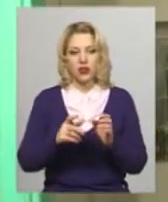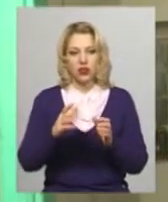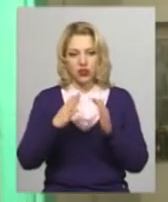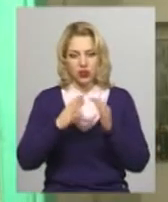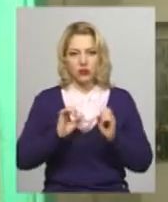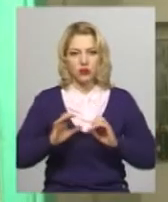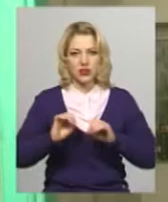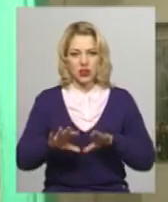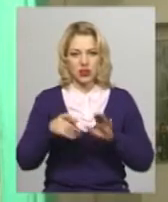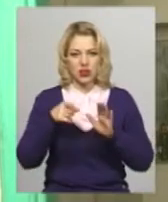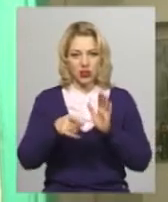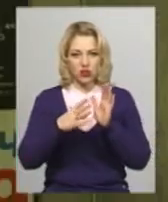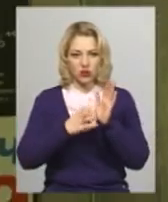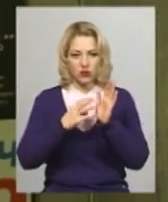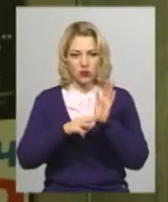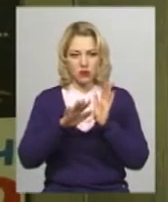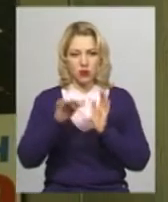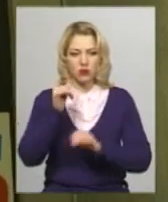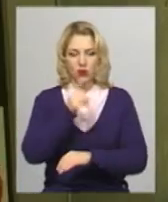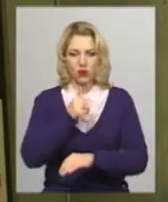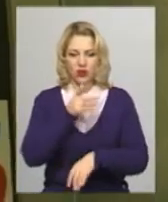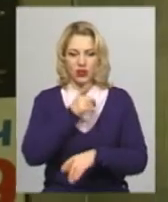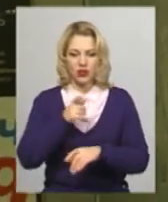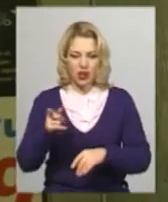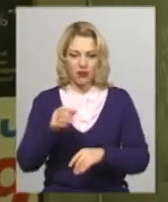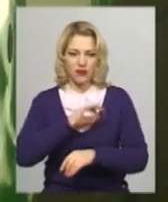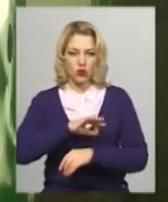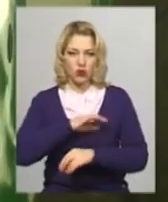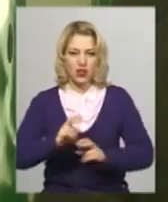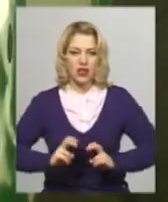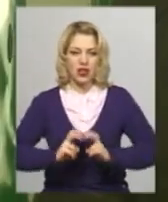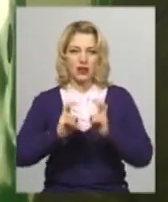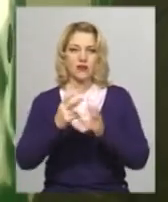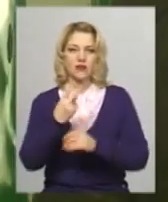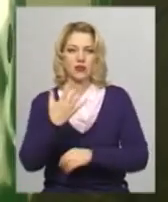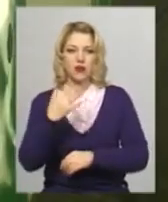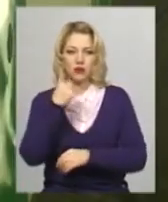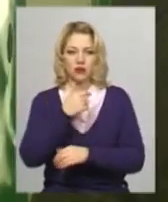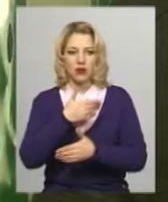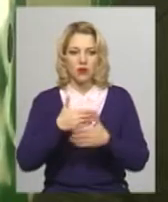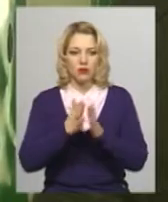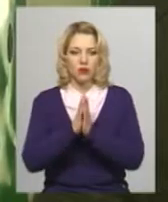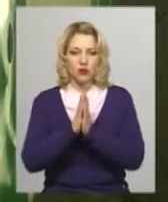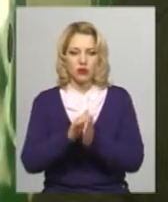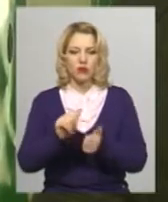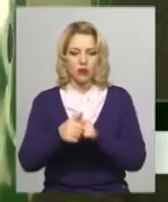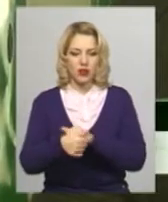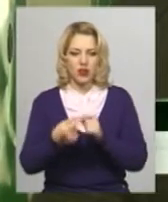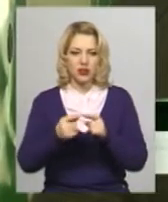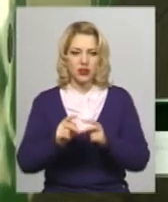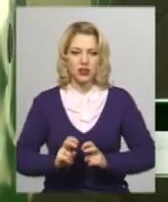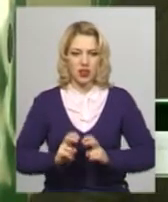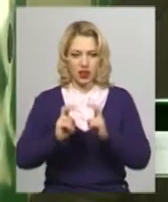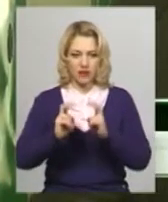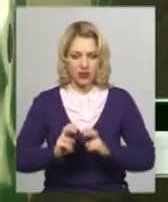1985 році. Термін використання ліфтів – 25 років. Ми просимо поміняти ці ліфти, тому що